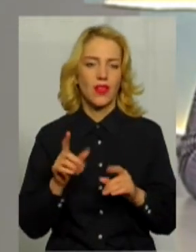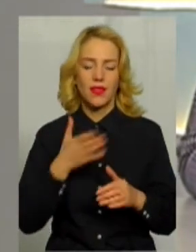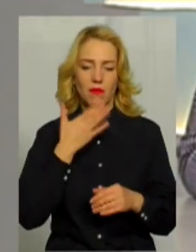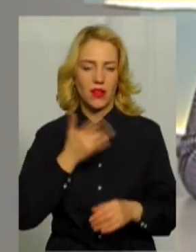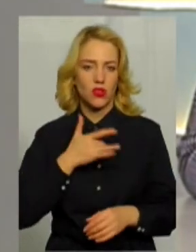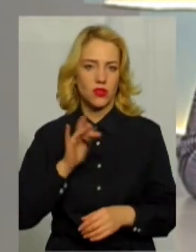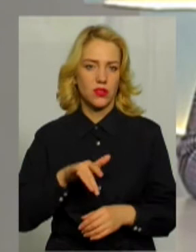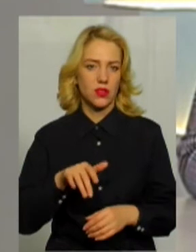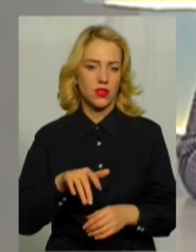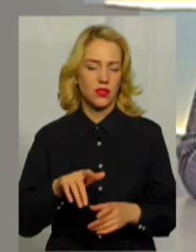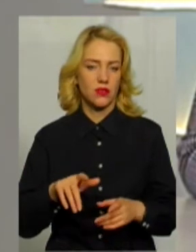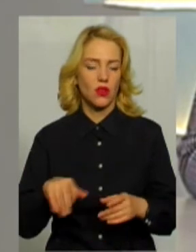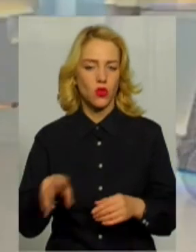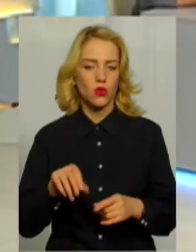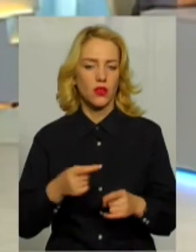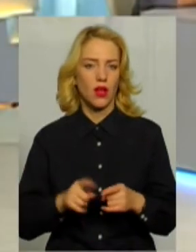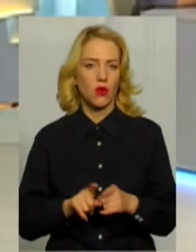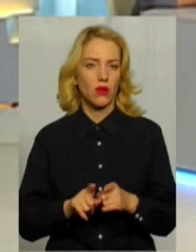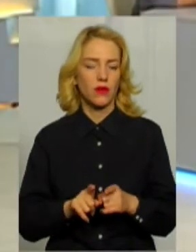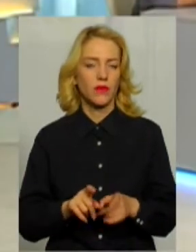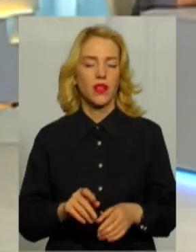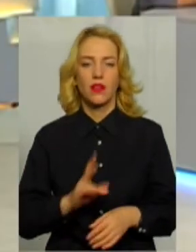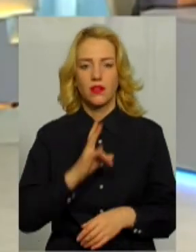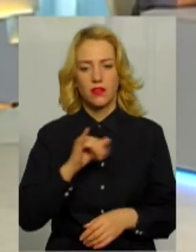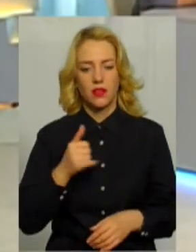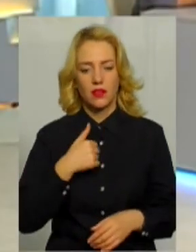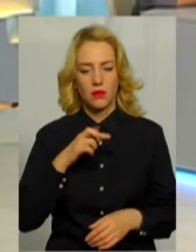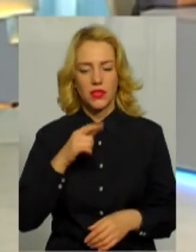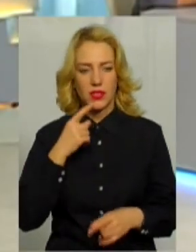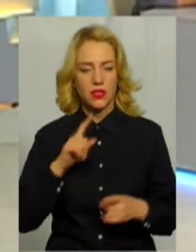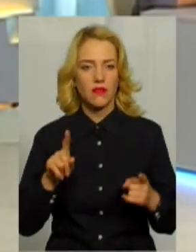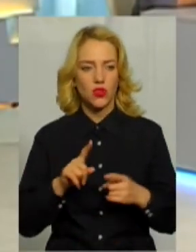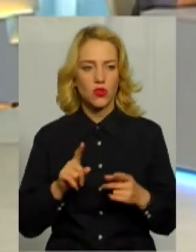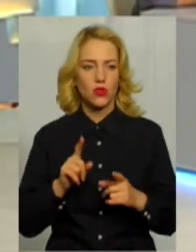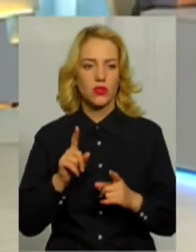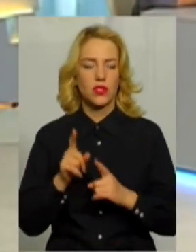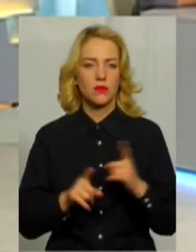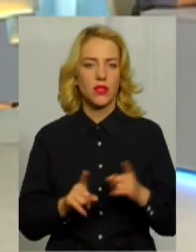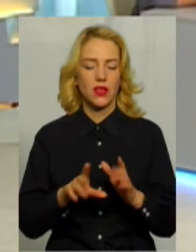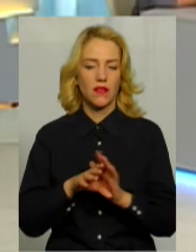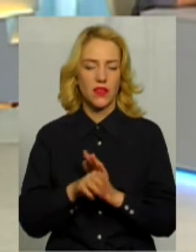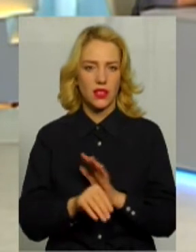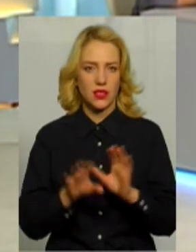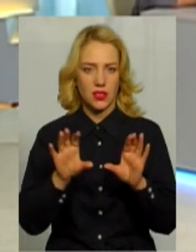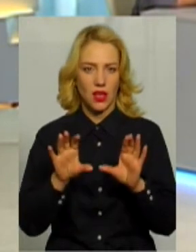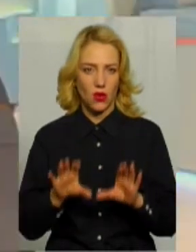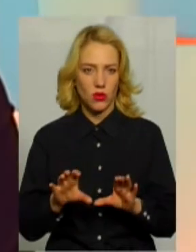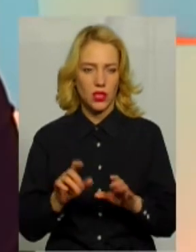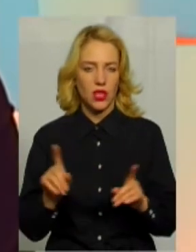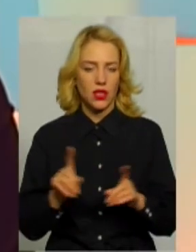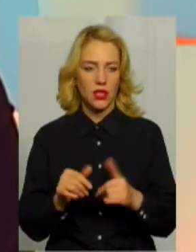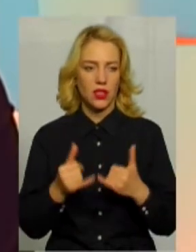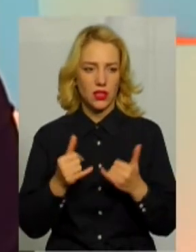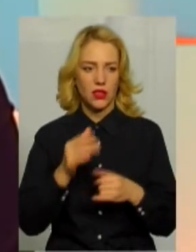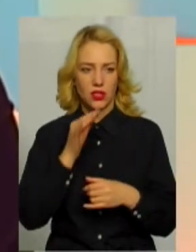таких порушень? я би сказав, що зміни, які були внесені до даного закону, і які на